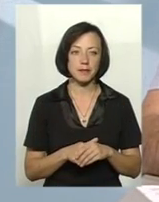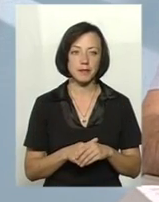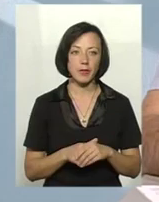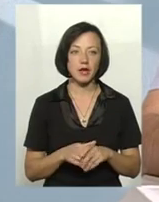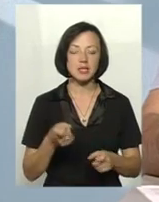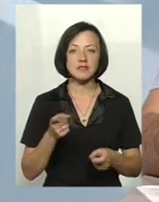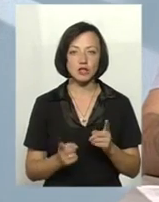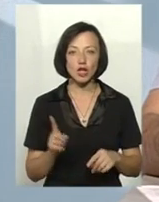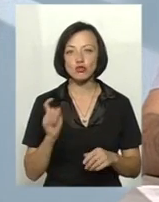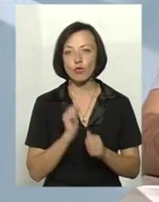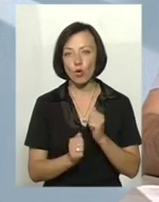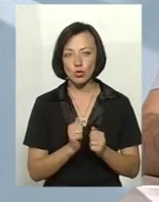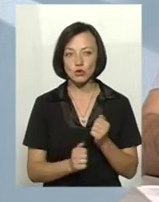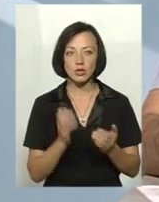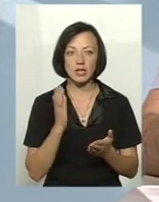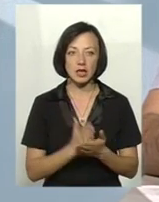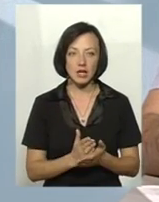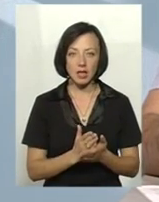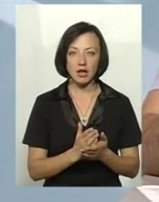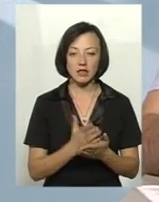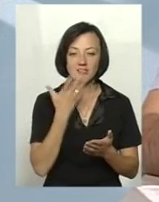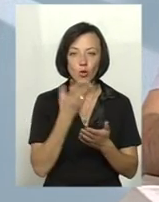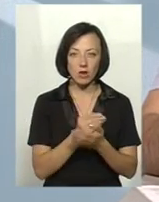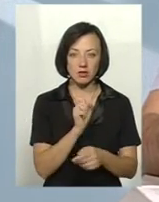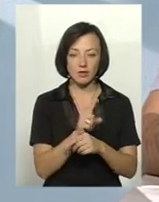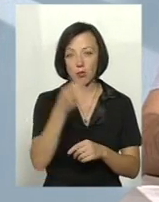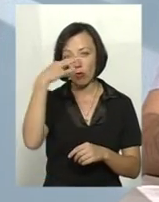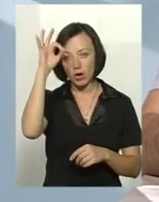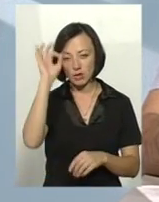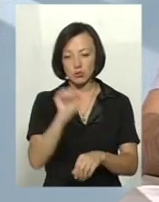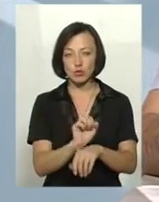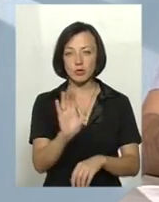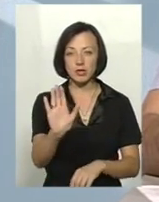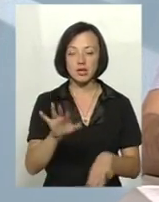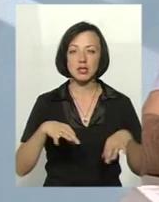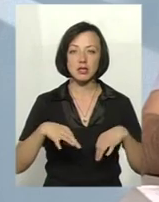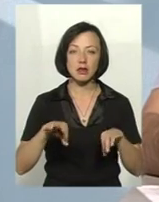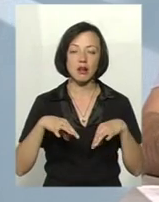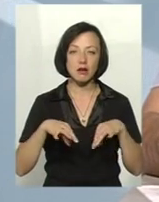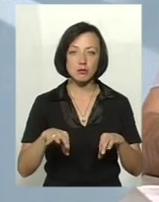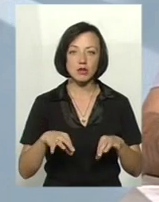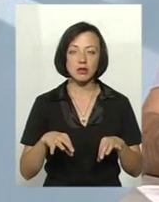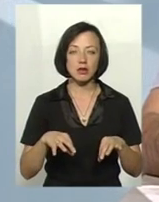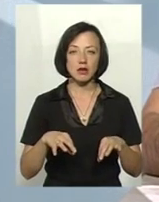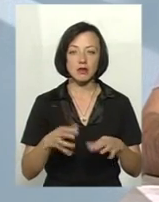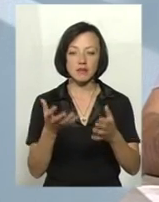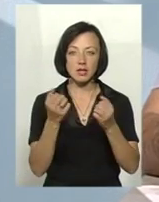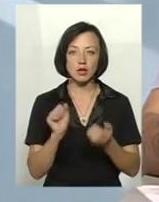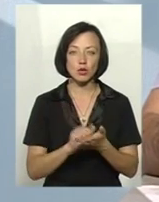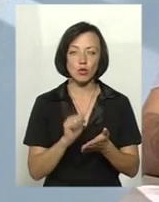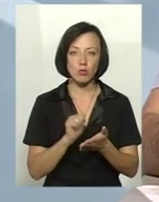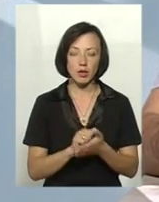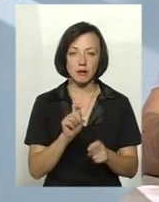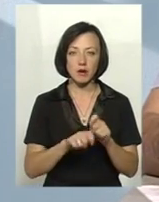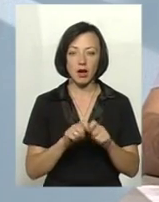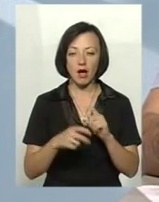Звичайно, що в кожного є коло своїх завдань. Якщо це поліція, це зупинити транспортний засіб, відповідно, взяти документи,